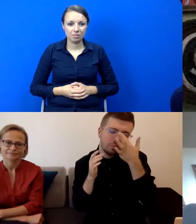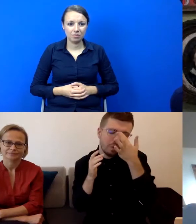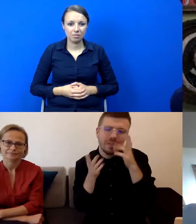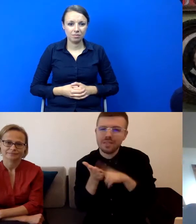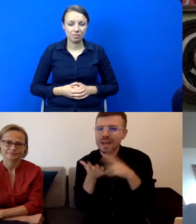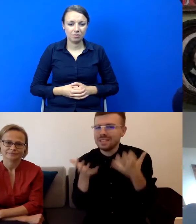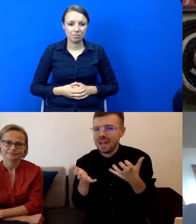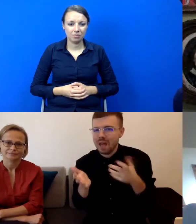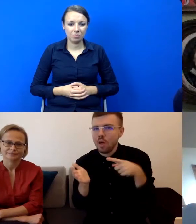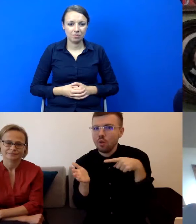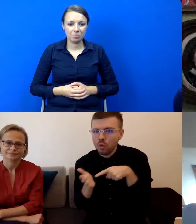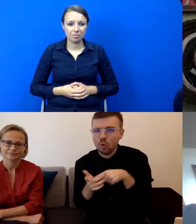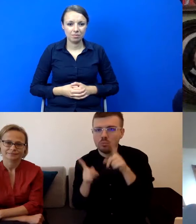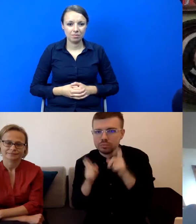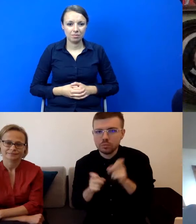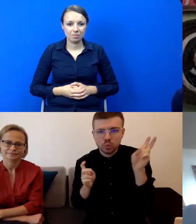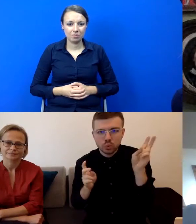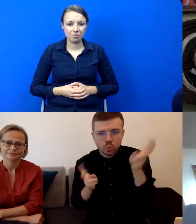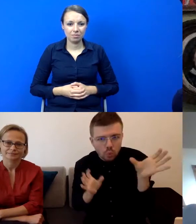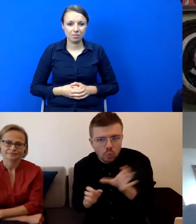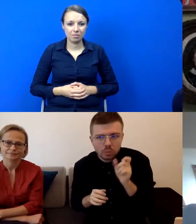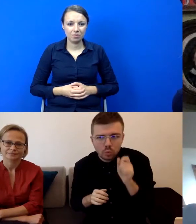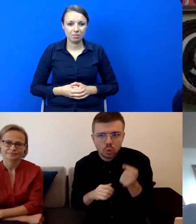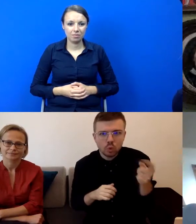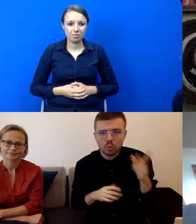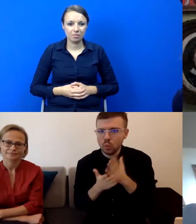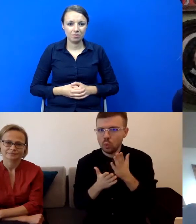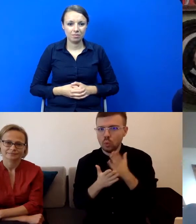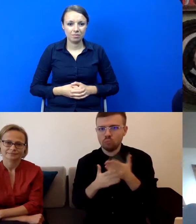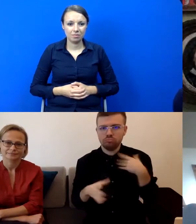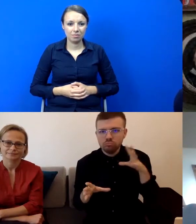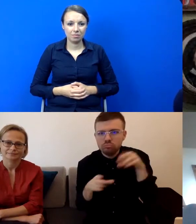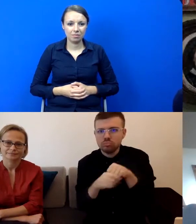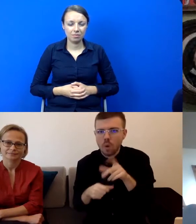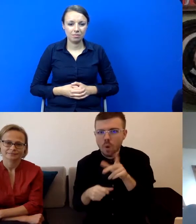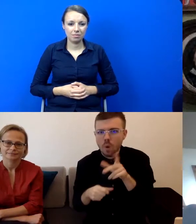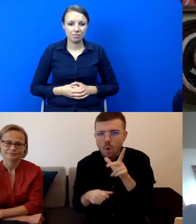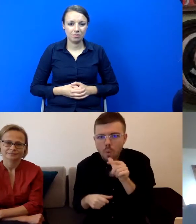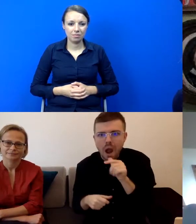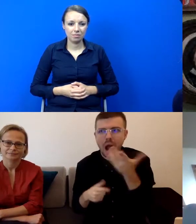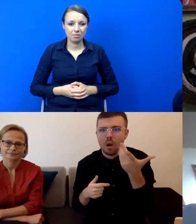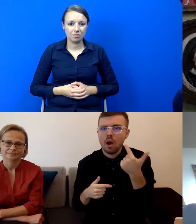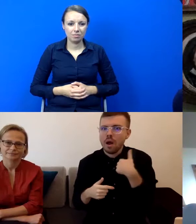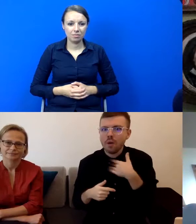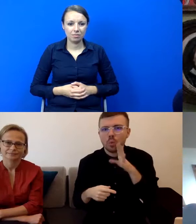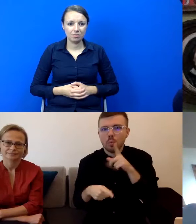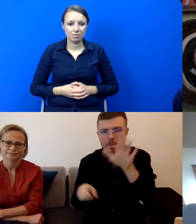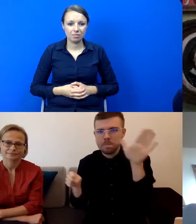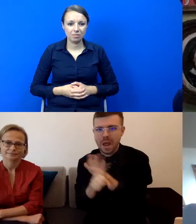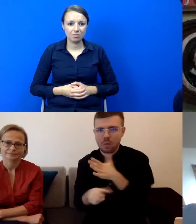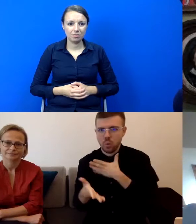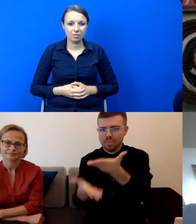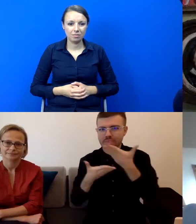że tak jak Paulina opowiadała, pojawił się warsztat na Zachętę z tłumaczem języka migowego. Ja w tym